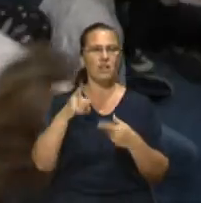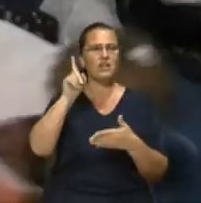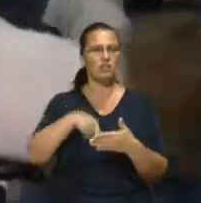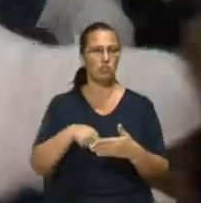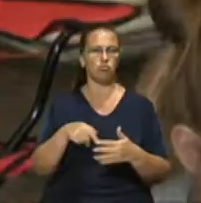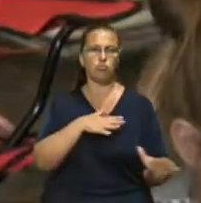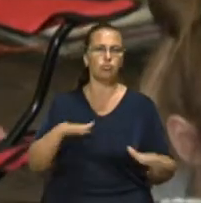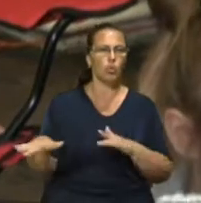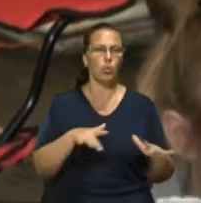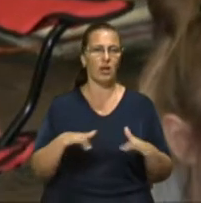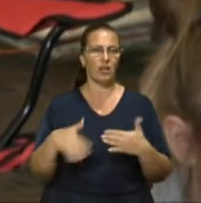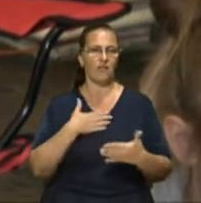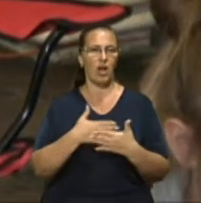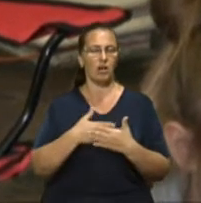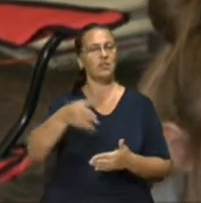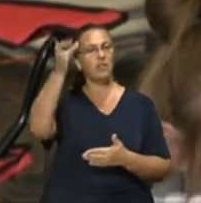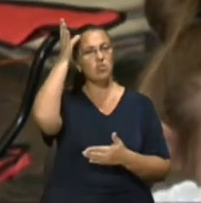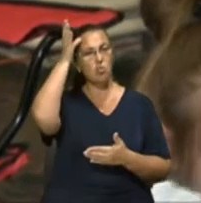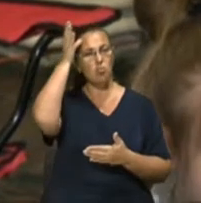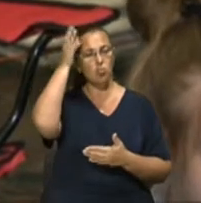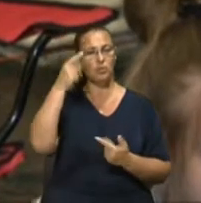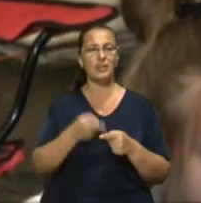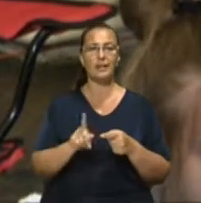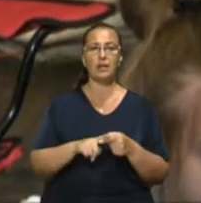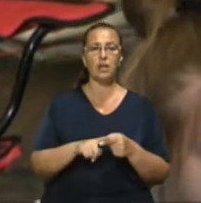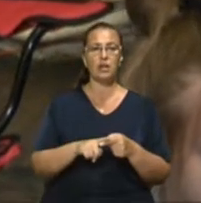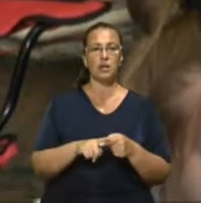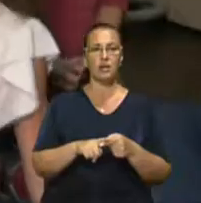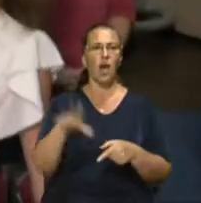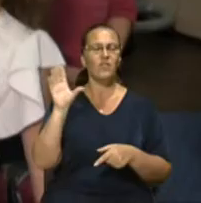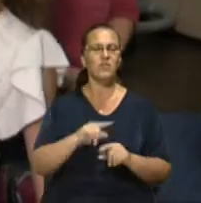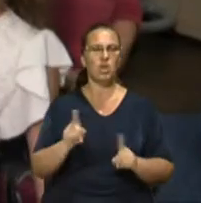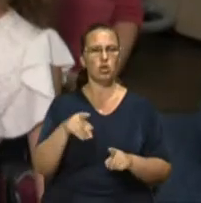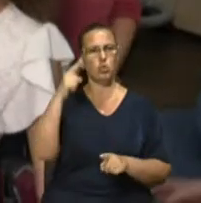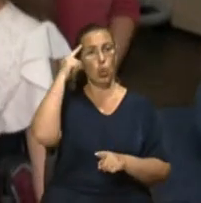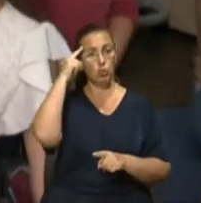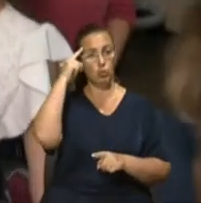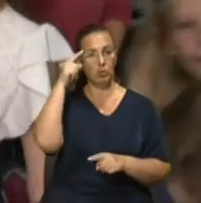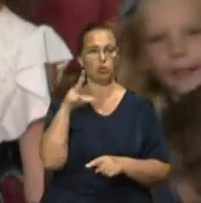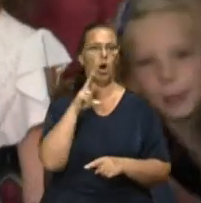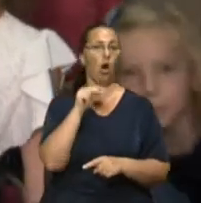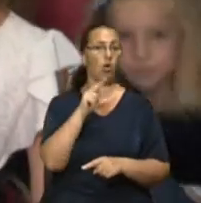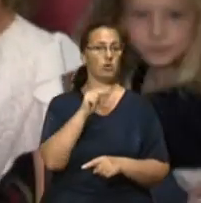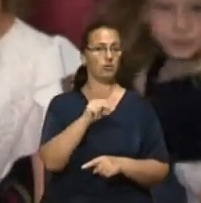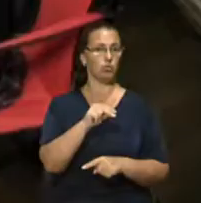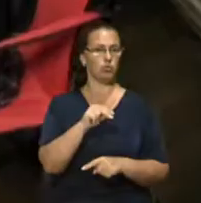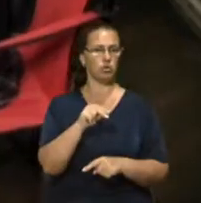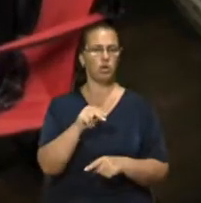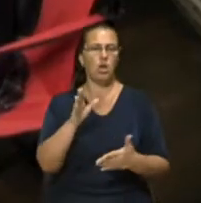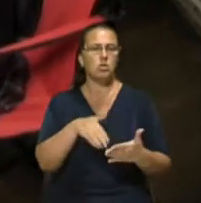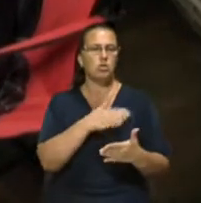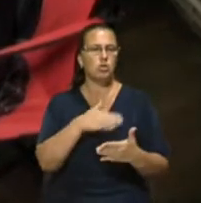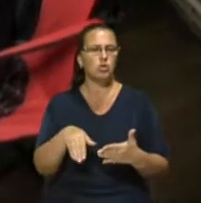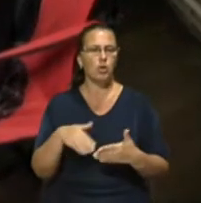рухливими, активними, мудрими. Які все, що думають, вони озвучують. І вони абсолютно